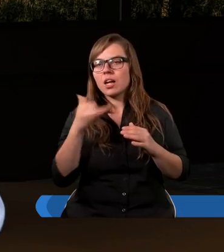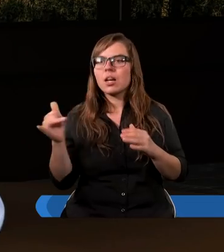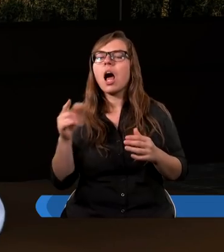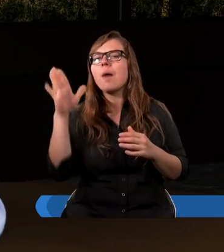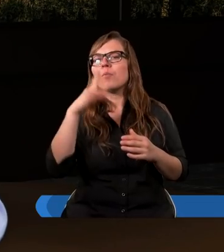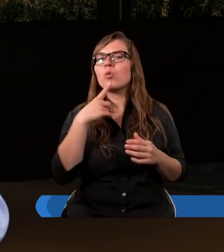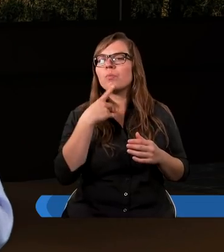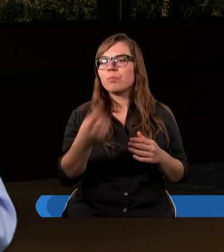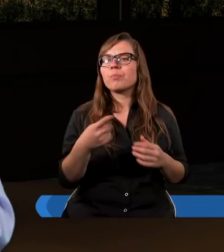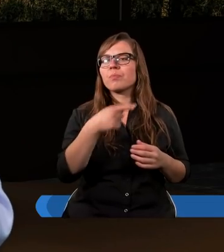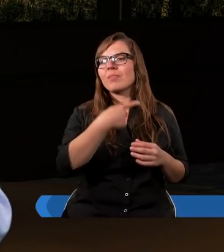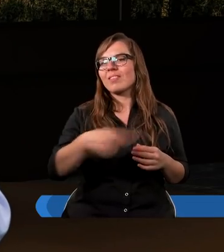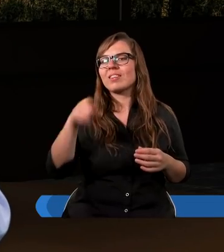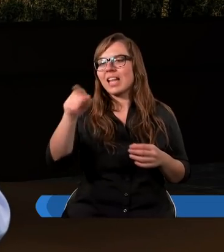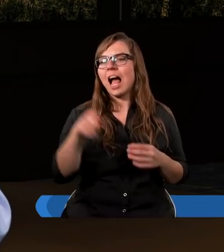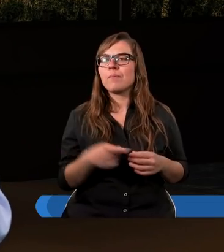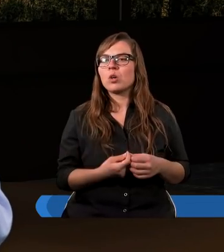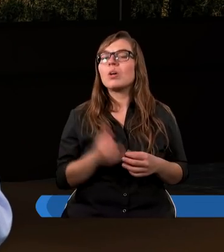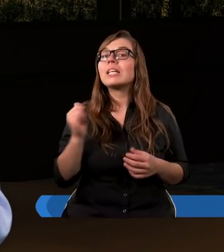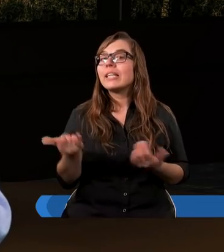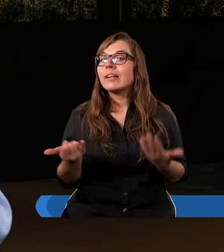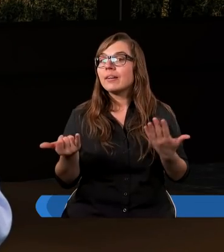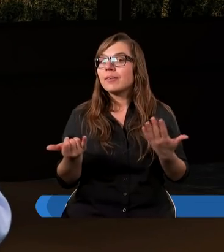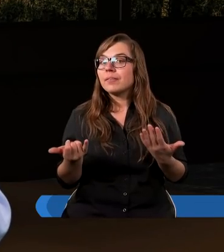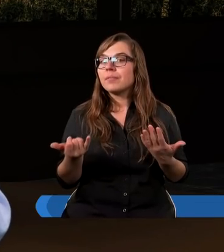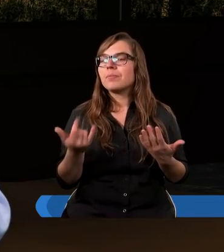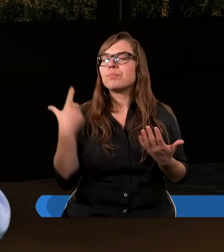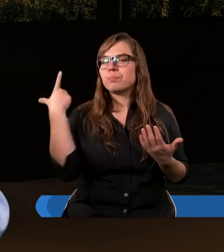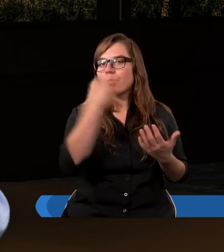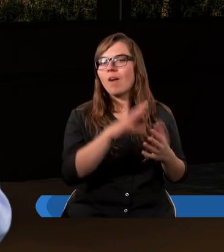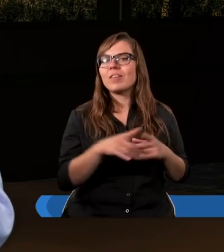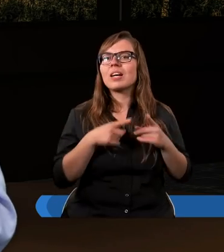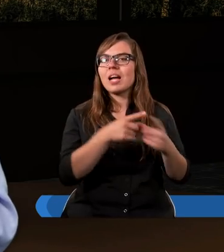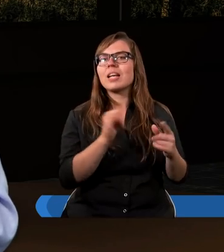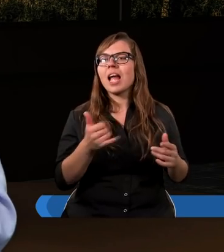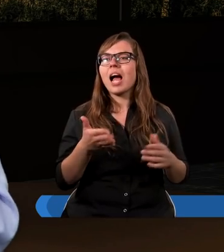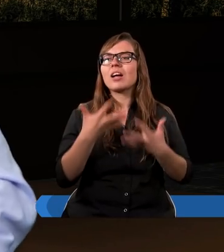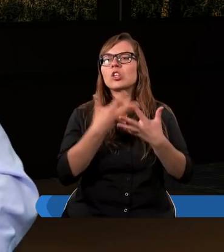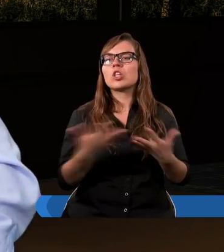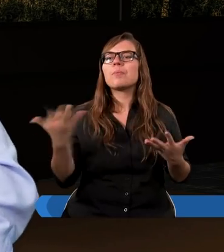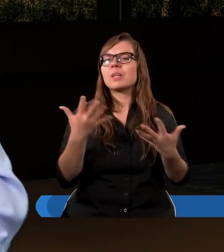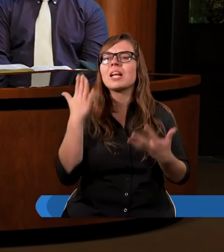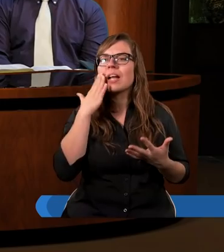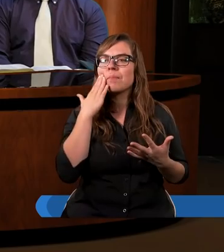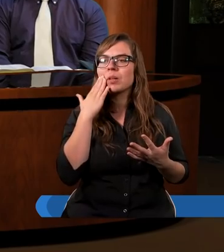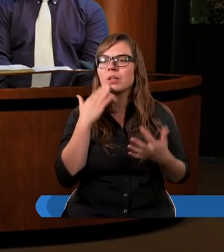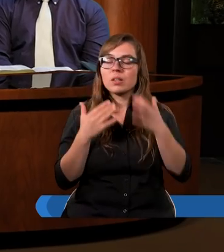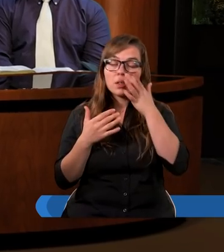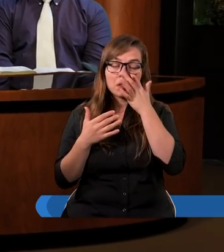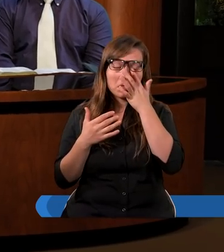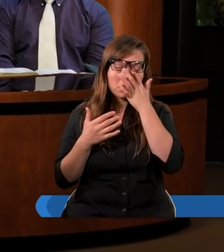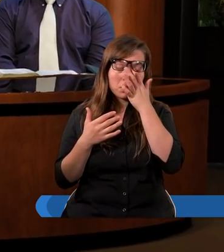Bóg powiedział, wynij z tamtąd. No i szedł w kierunku jakiej ziemi i gdzie zamieszkał. Jest